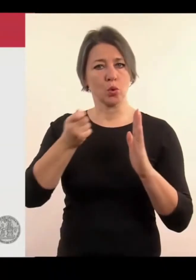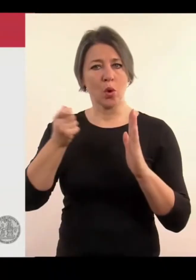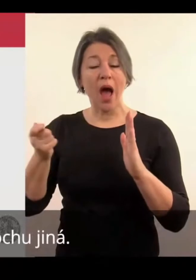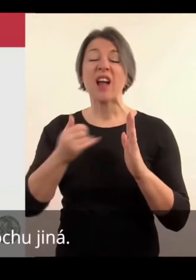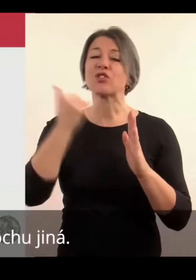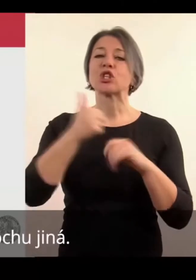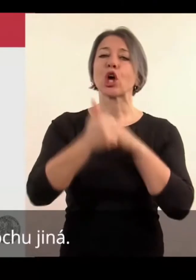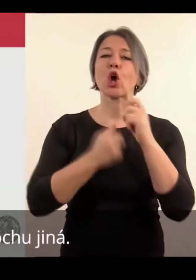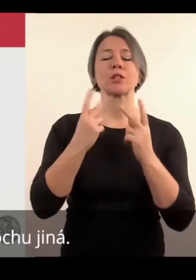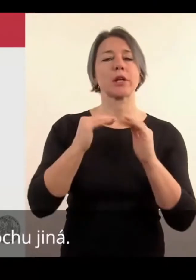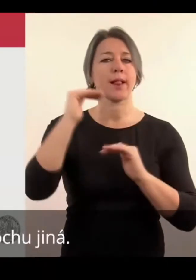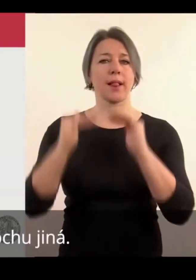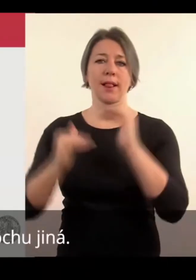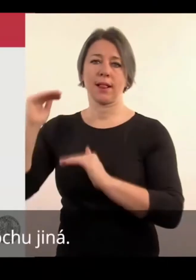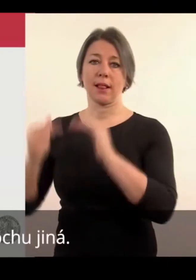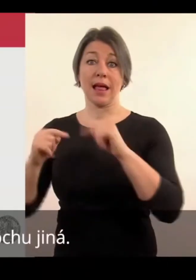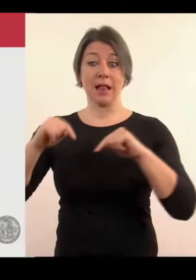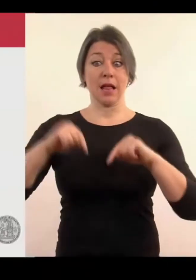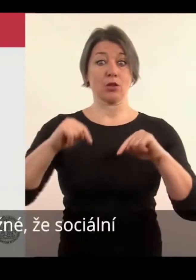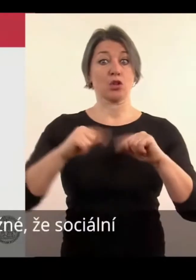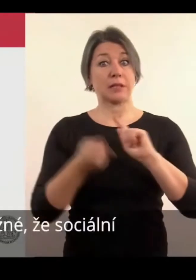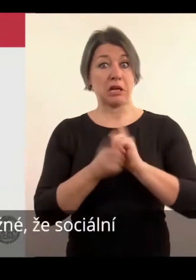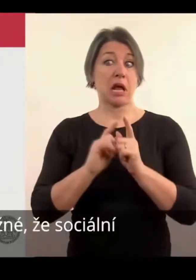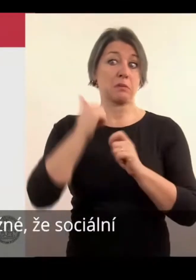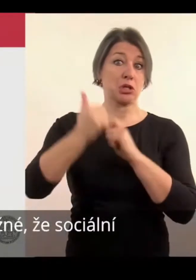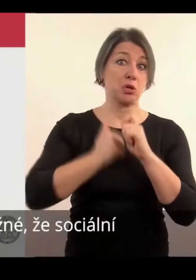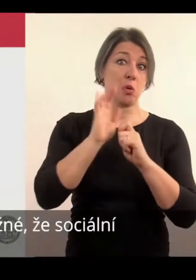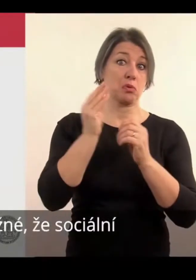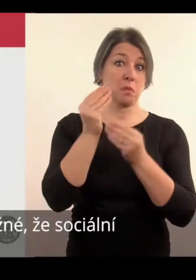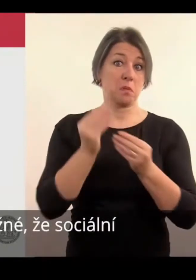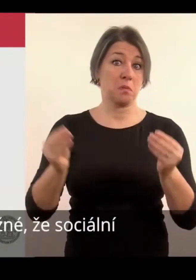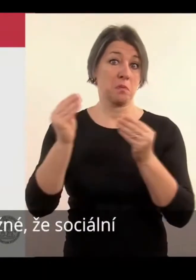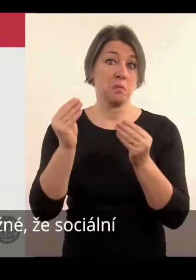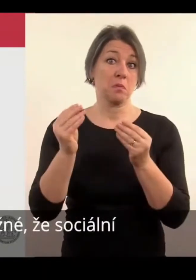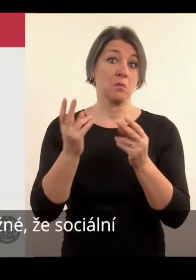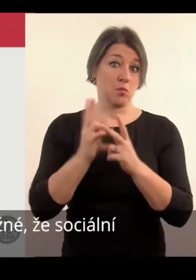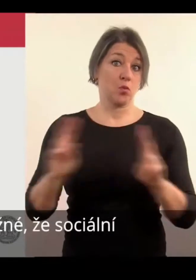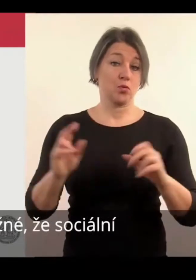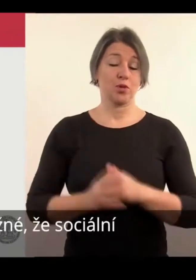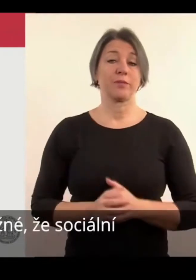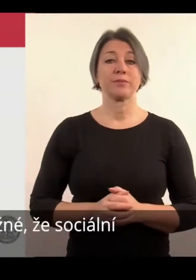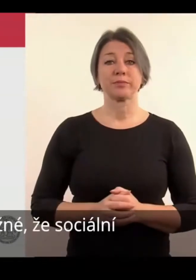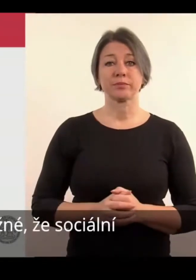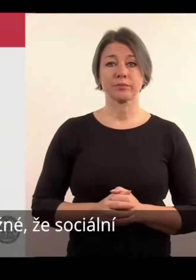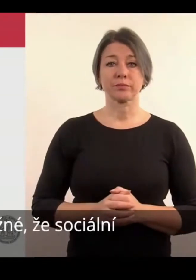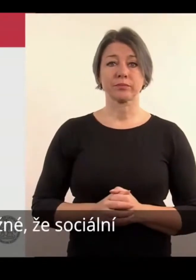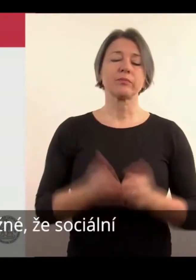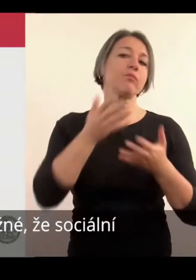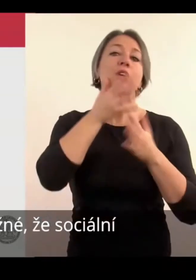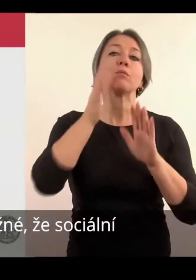rokem je ta částka trochu jiná. Letos se jedná o zvýšení, takže je možné, že to sociální stipendium bude trochu větší.